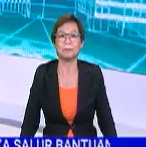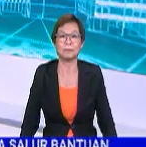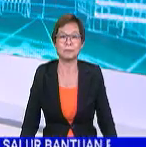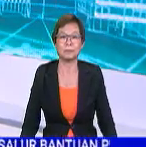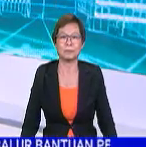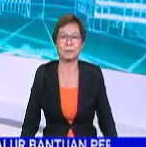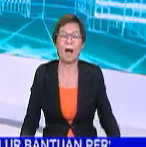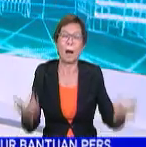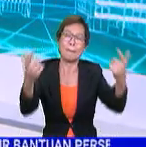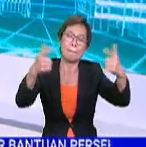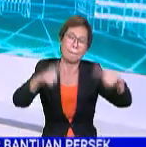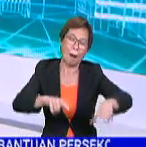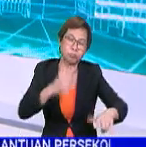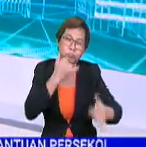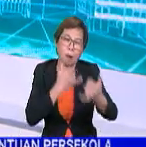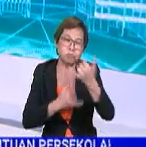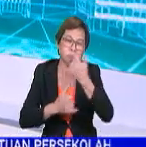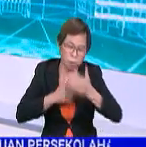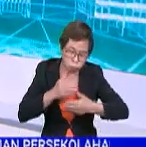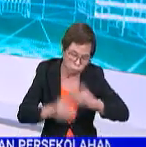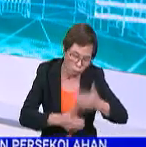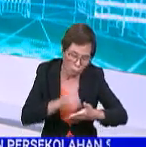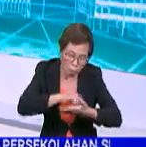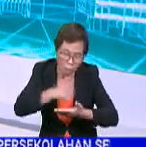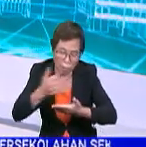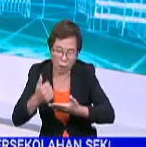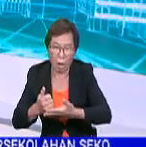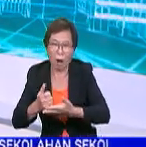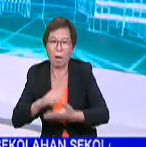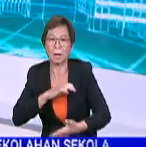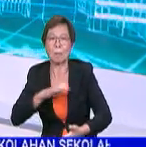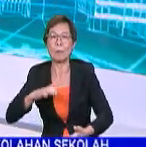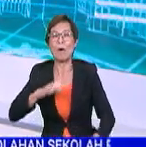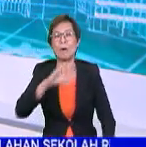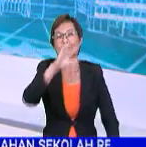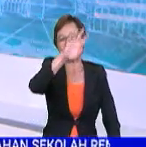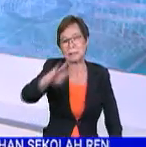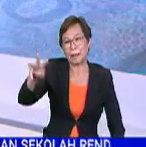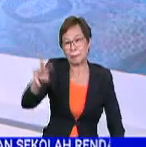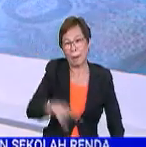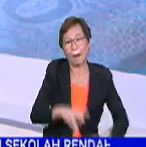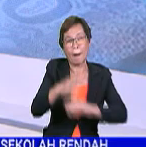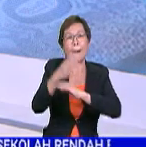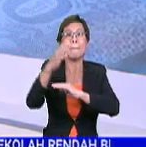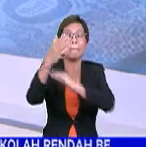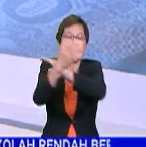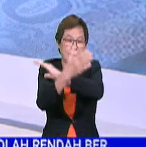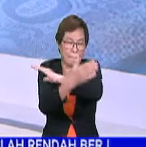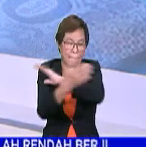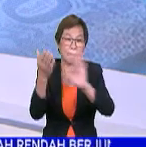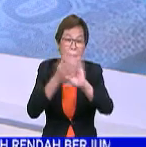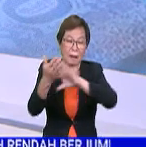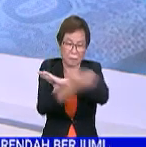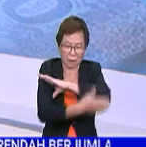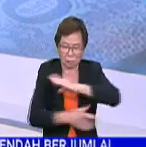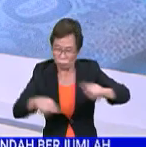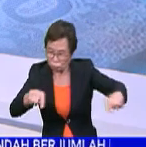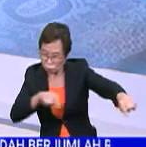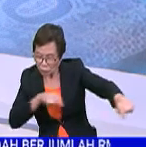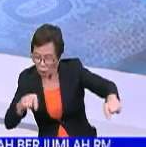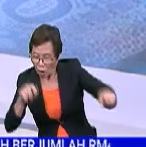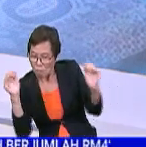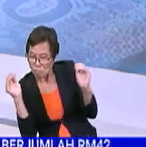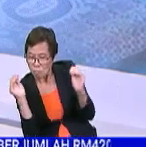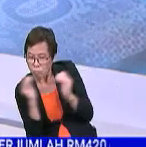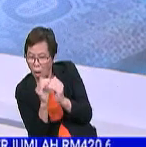Insiden kesilapan pemprosesan akaun pelanggan CIMB, Bank Negara akan mengambil langkah dan tindakan penyeliaan yang